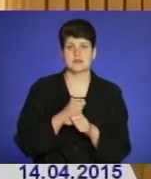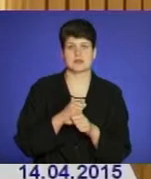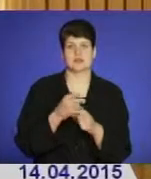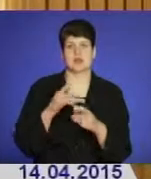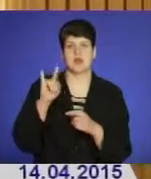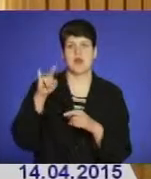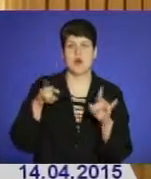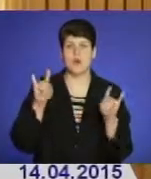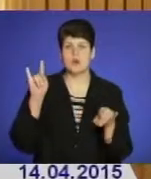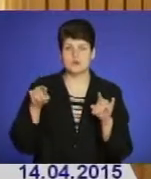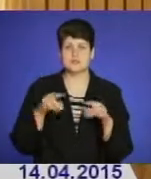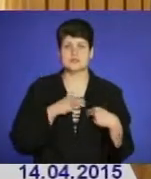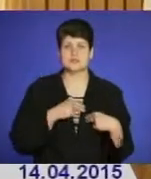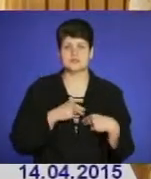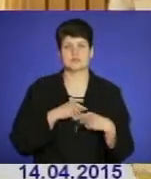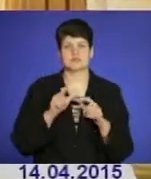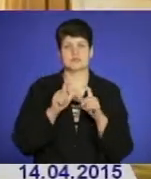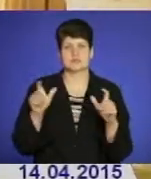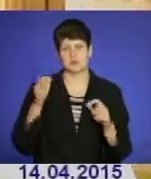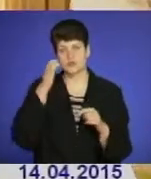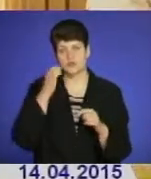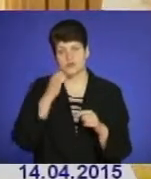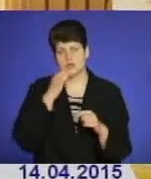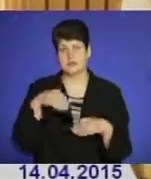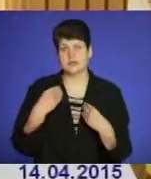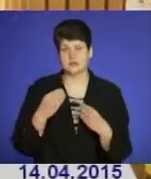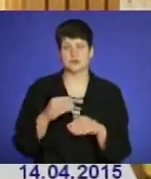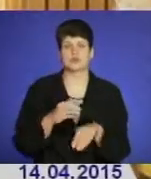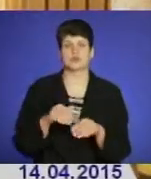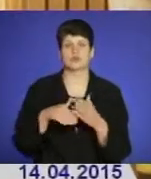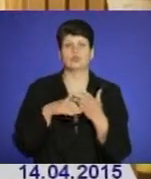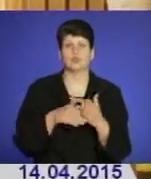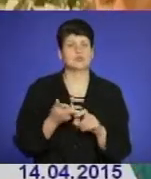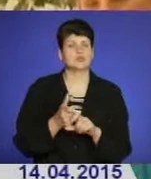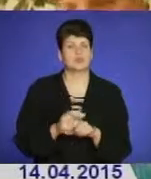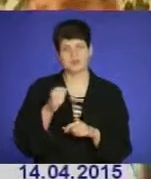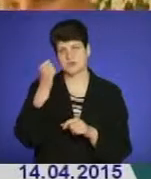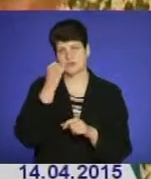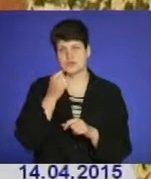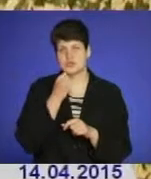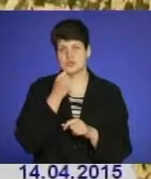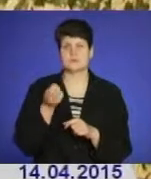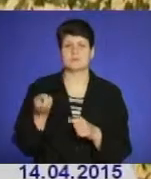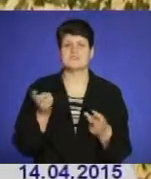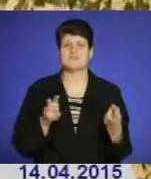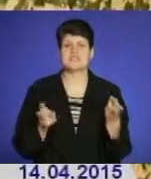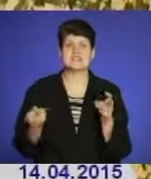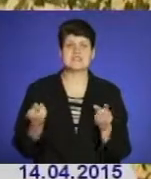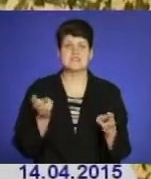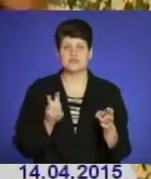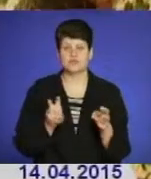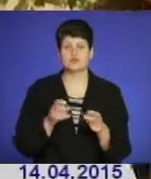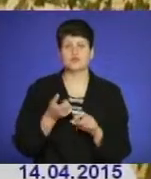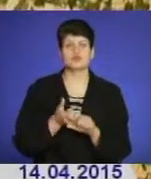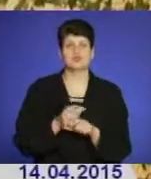Працівники закладу подякували правоохоронцям за надану допомогу. Ми дуже вдячні відвідувачам, дуже вдячні